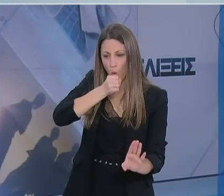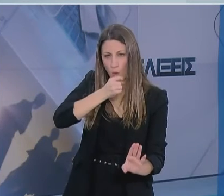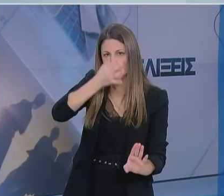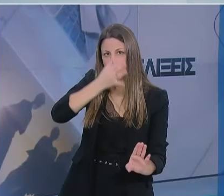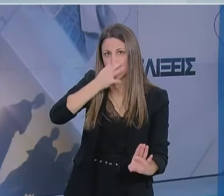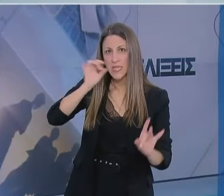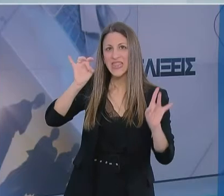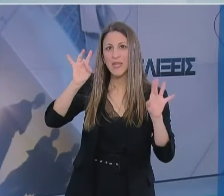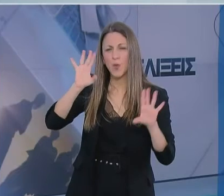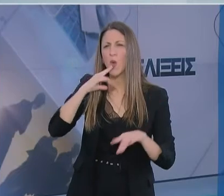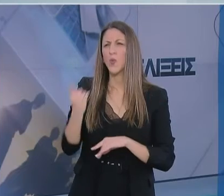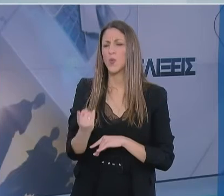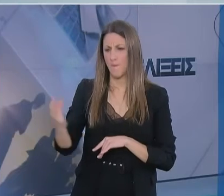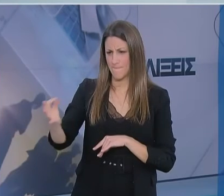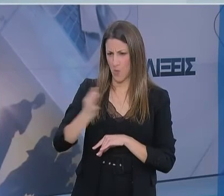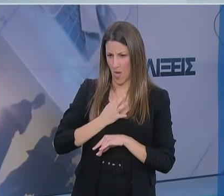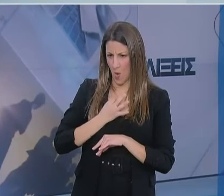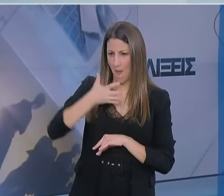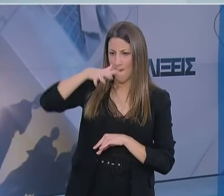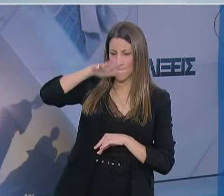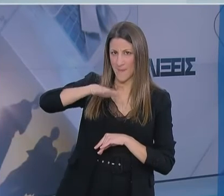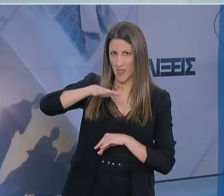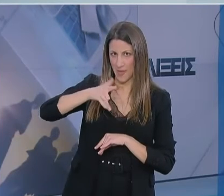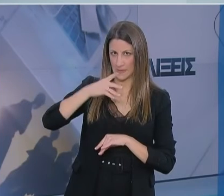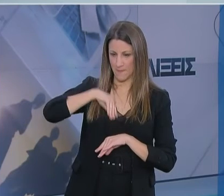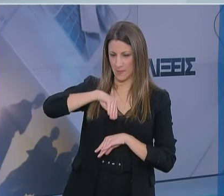πέντε μέρες στον ευβάζης και μετά μπορεί να πάρει μερικές μέρες να εμφανίσει τα συμπτώματα.